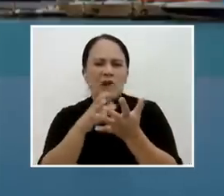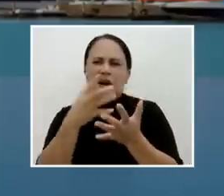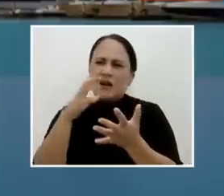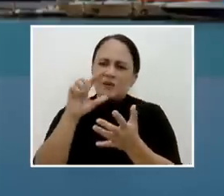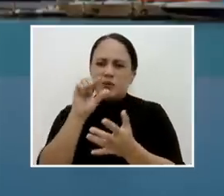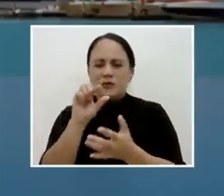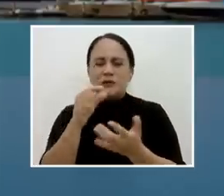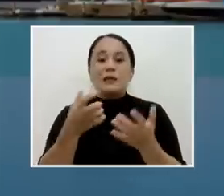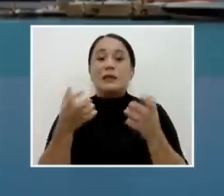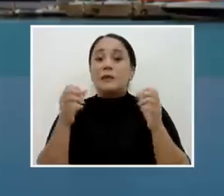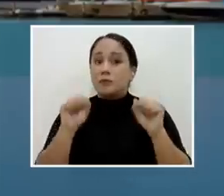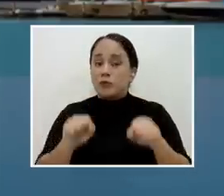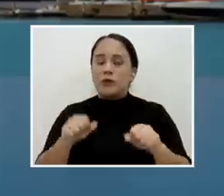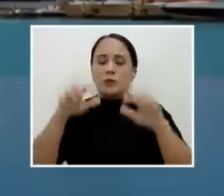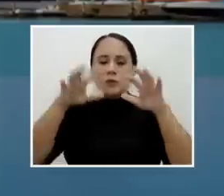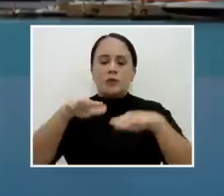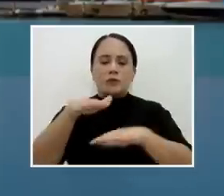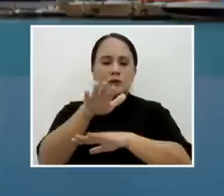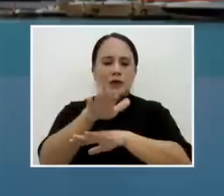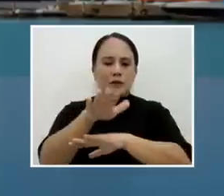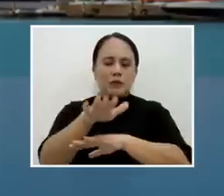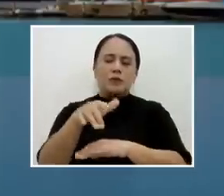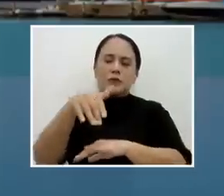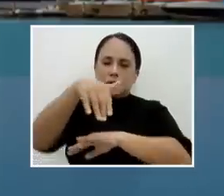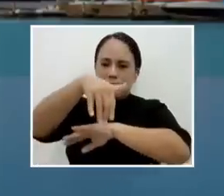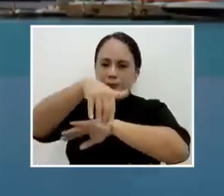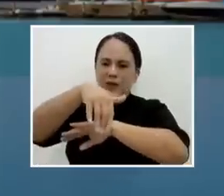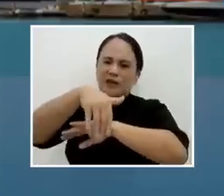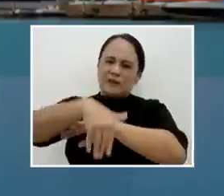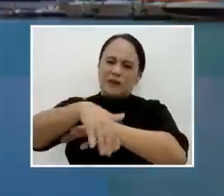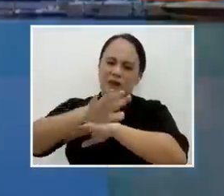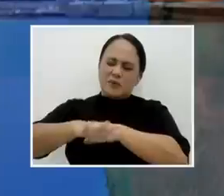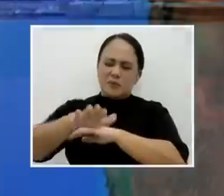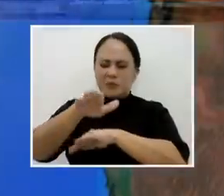tsyansa ng ulan mula hapon hanggang dapit hapon.